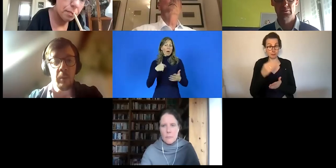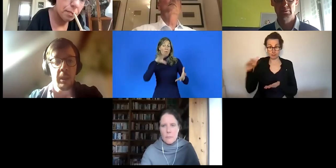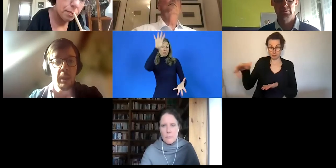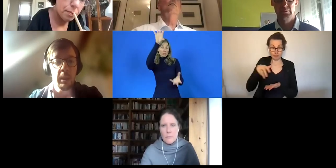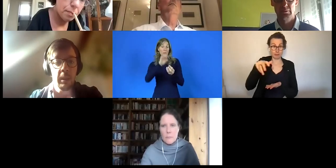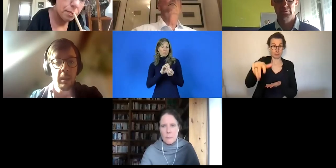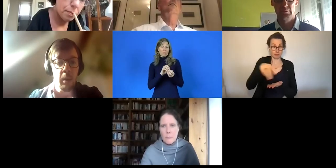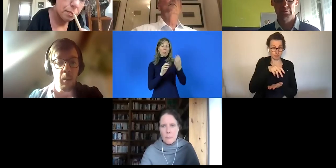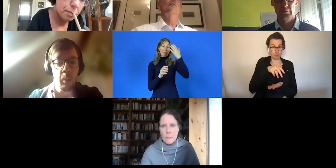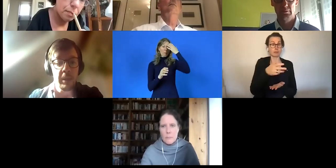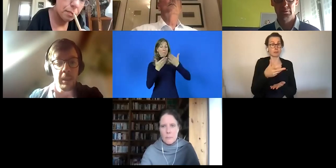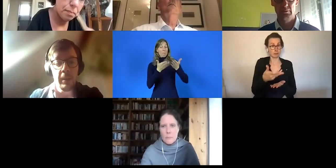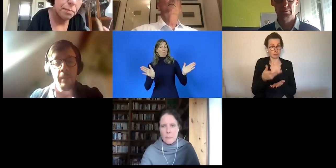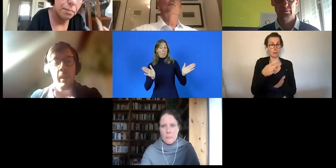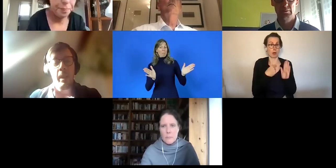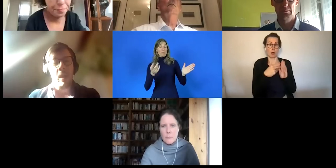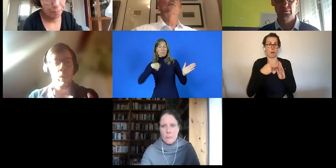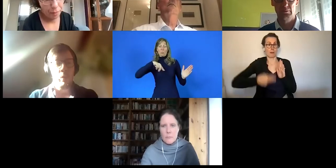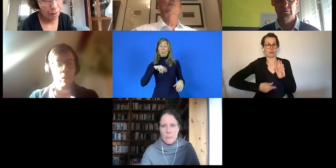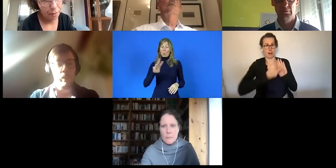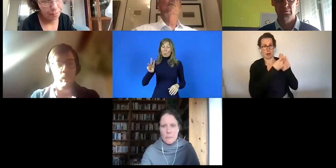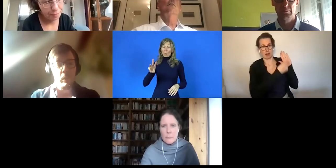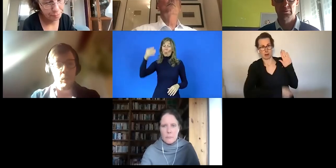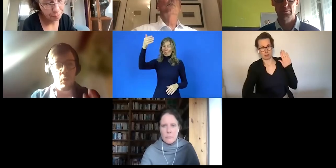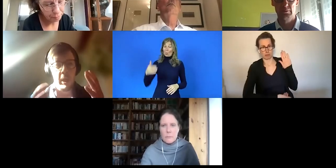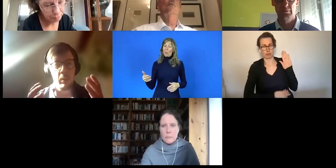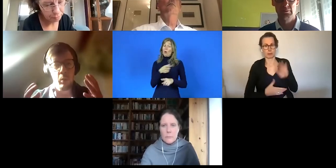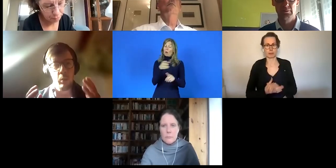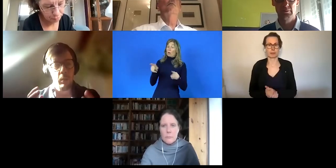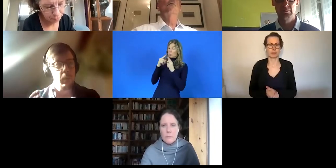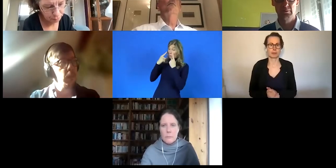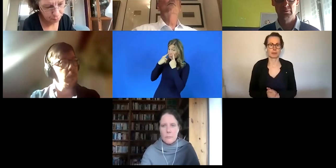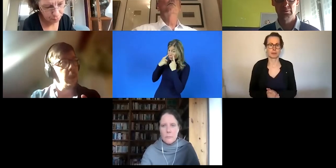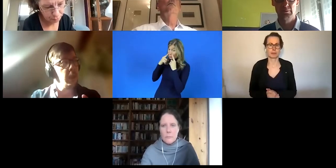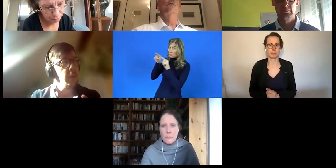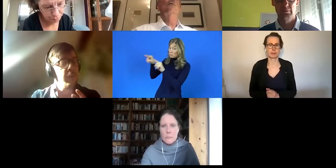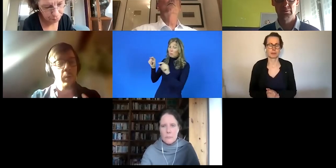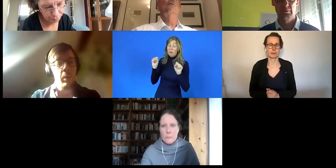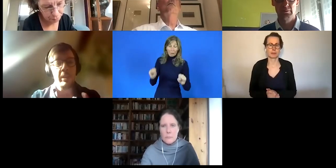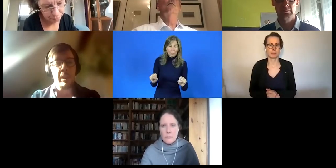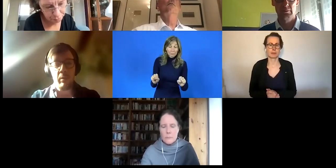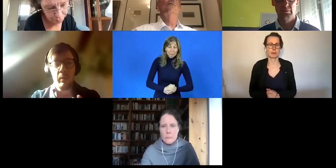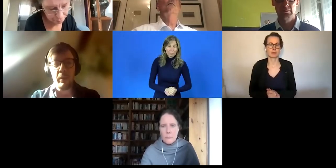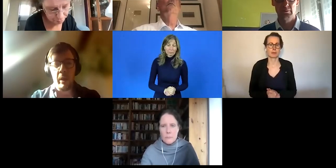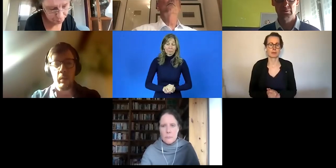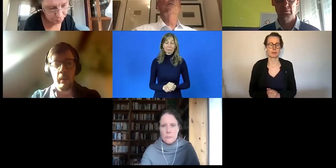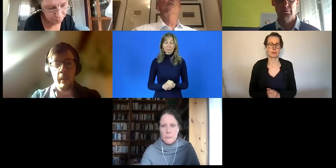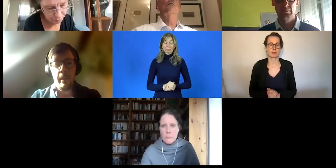funktionieren, wie es bei ihnen überhaupt aussieht. Das sind auch Informationen, die man auf unserer öffentlichen Webseite